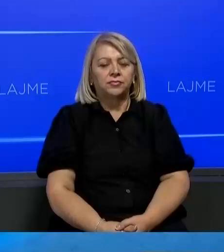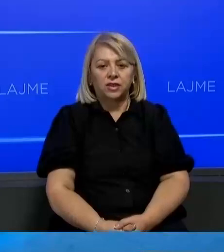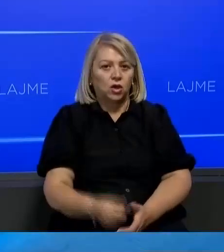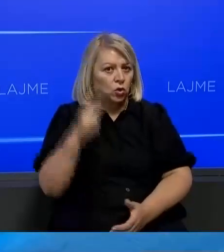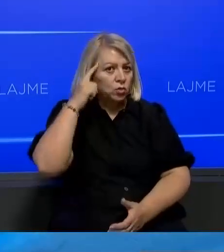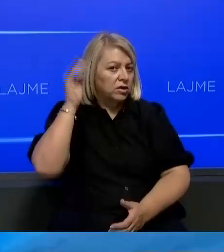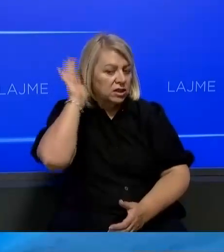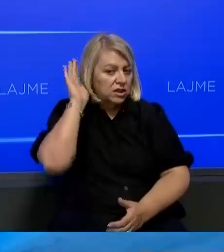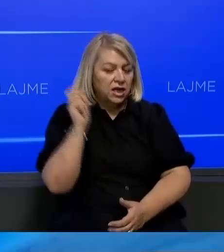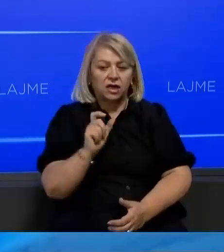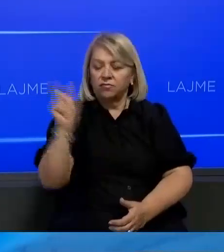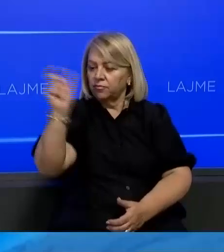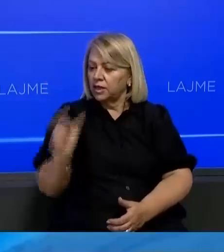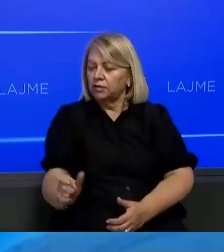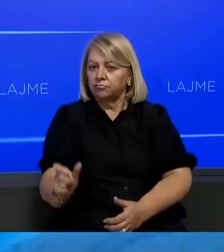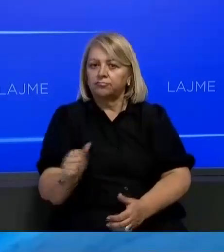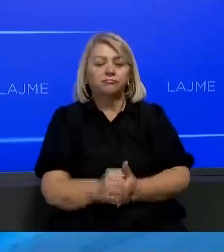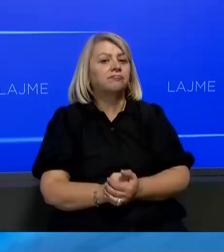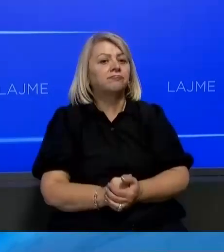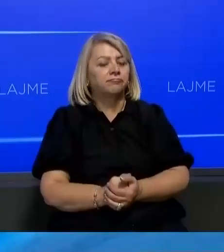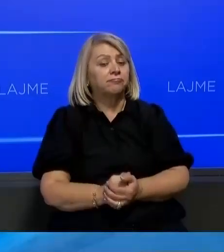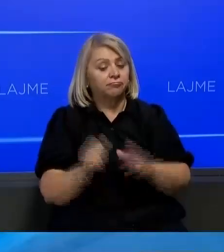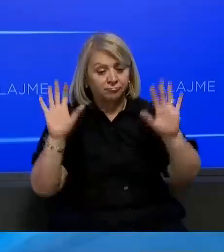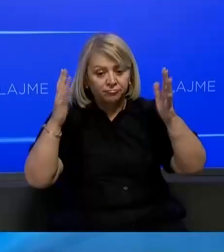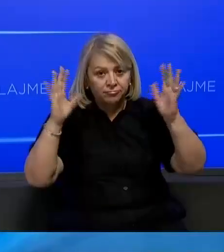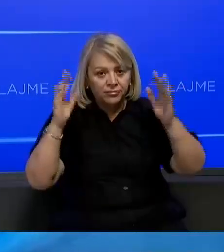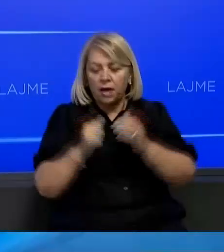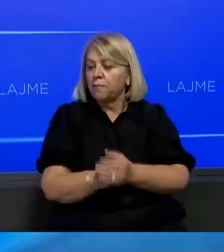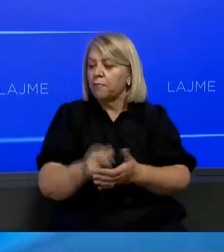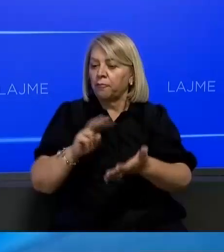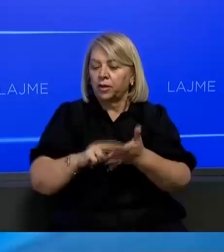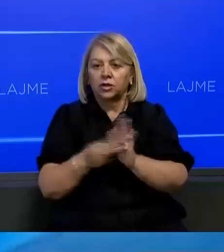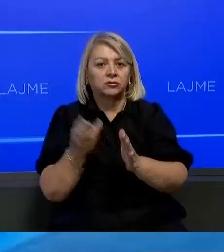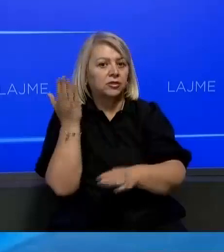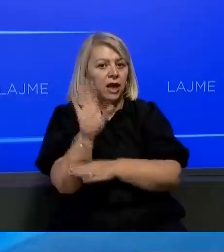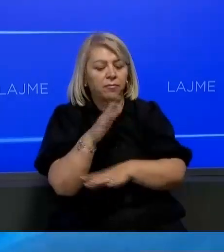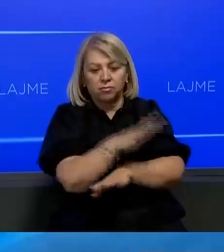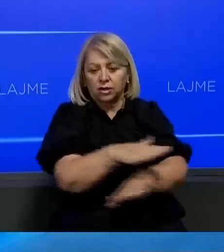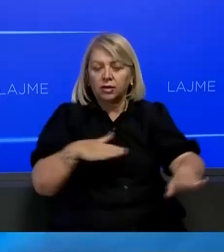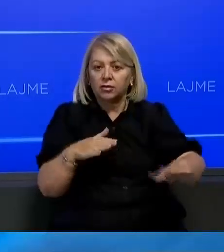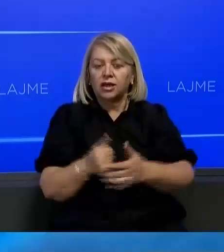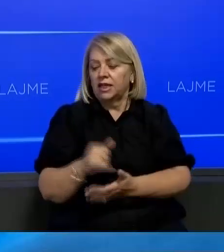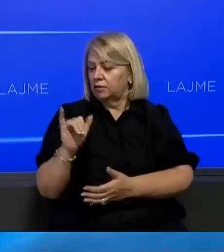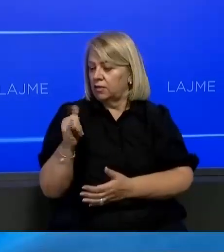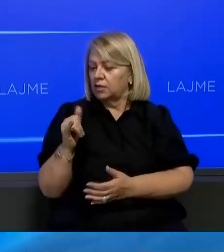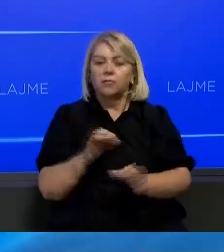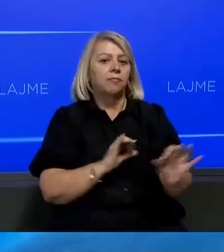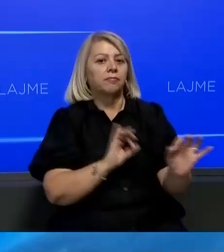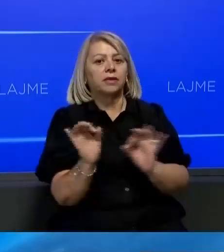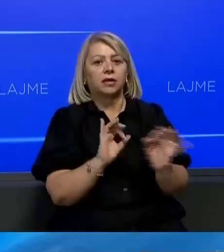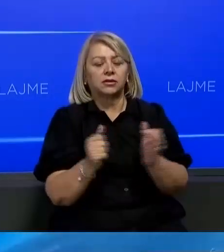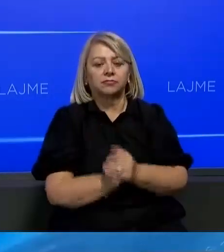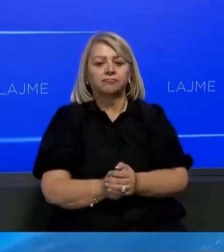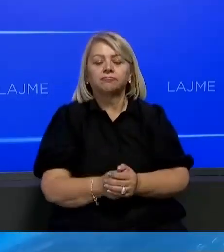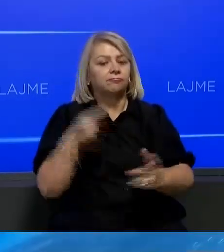Krejministri italian, Mario Draghi, mori një duartë rëkitje të gjatë nga politikanët në dhomën e ullet të parlamentit e ejnëtën, teksa përgaditej të shpalte